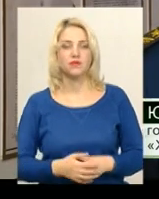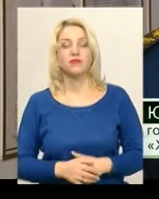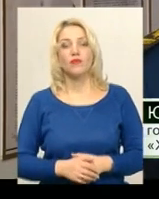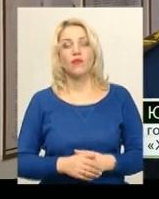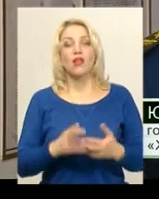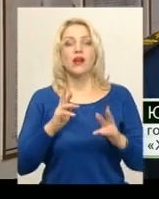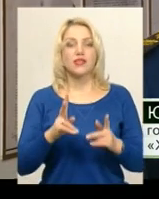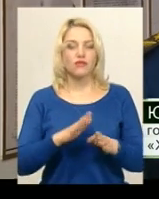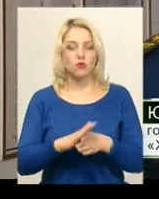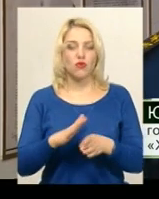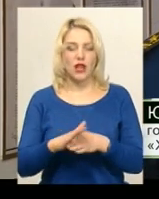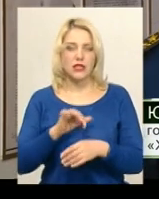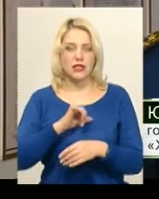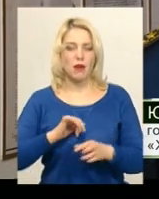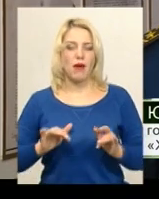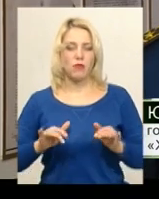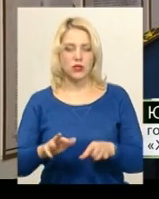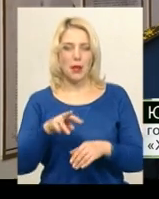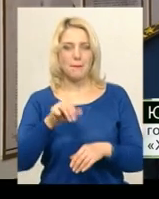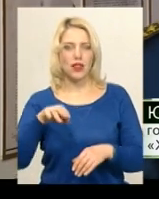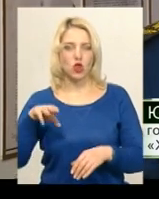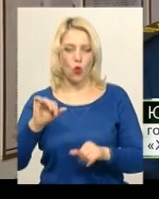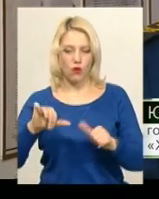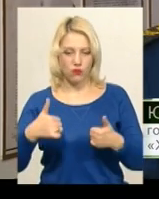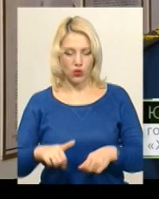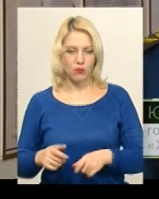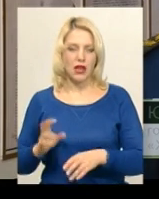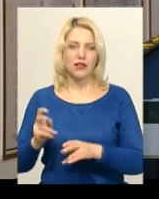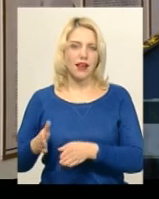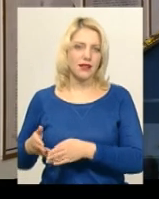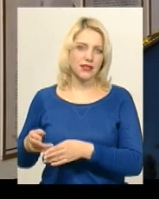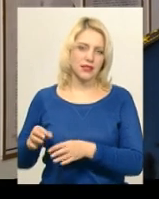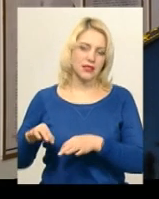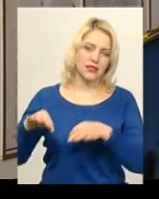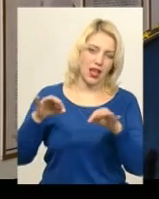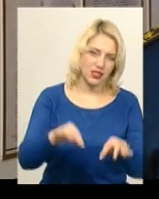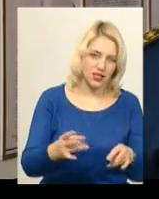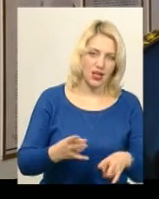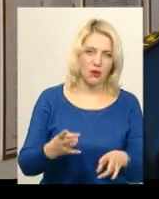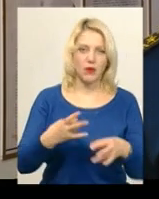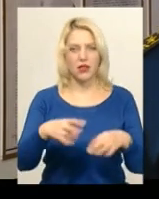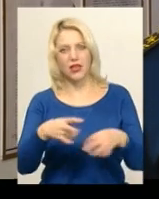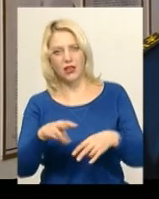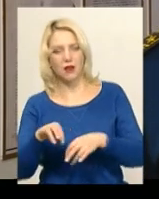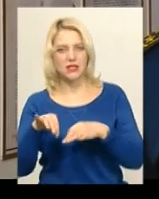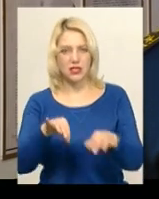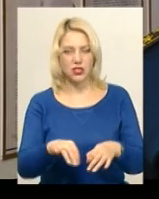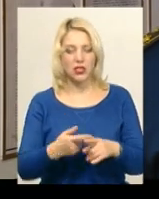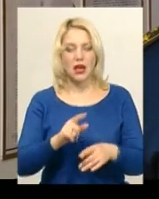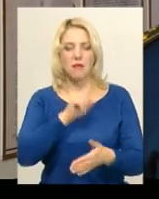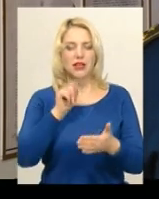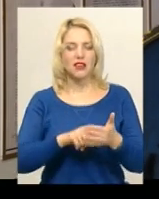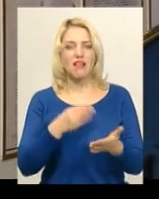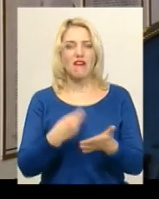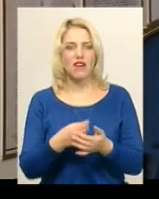як відбувається сама процедура митного оформлення, заїжджаємо в зону митного контролю, не заїжджаємо. Ну і питання визначення вартості, а